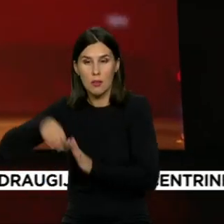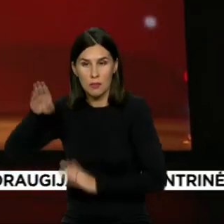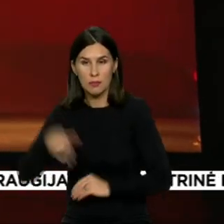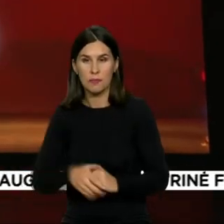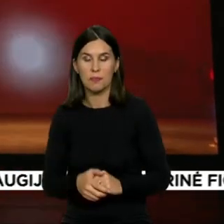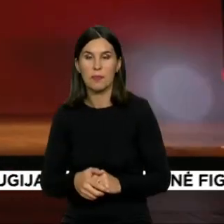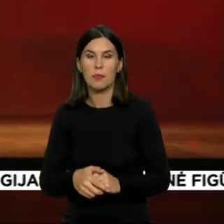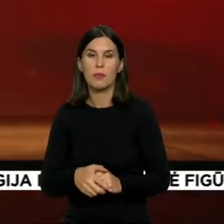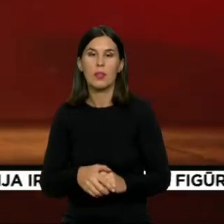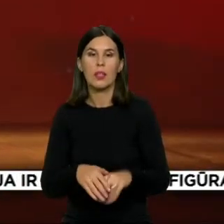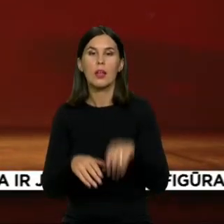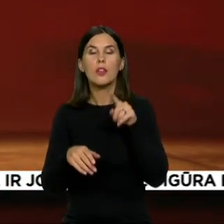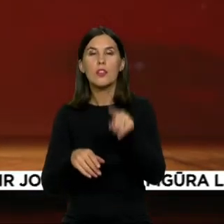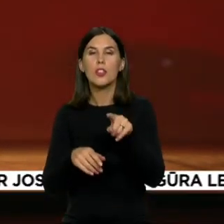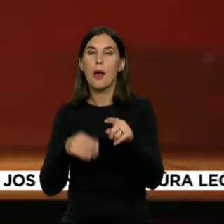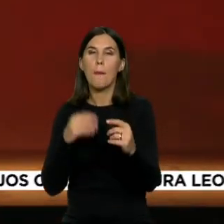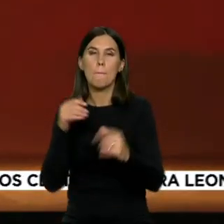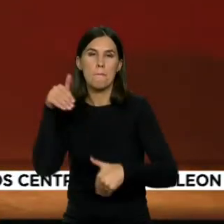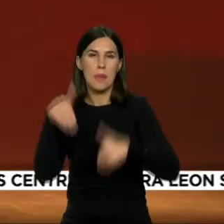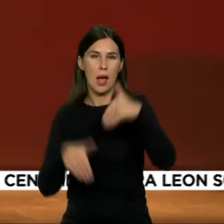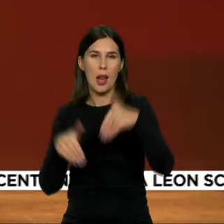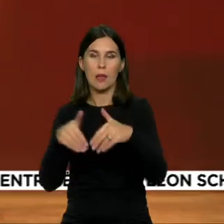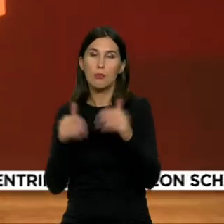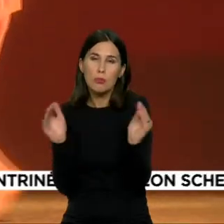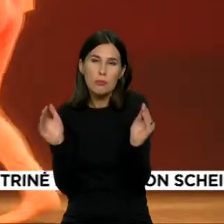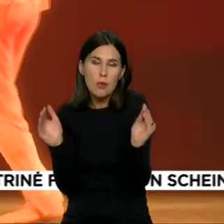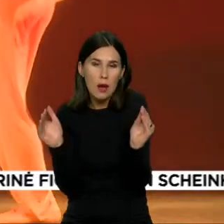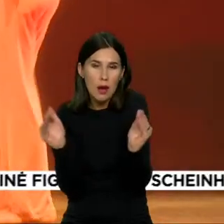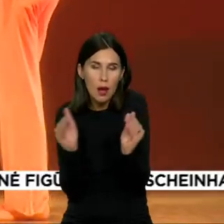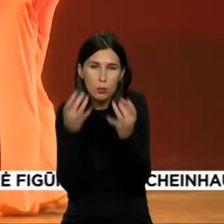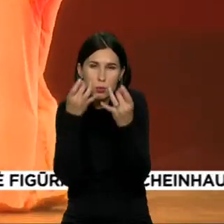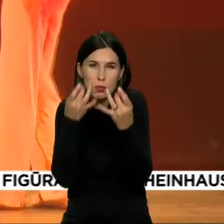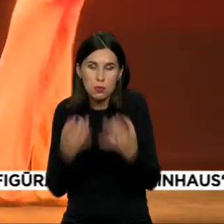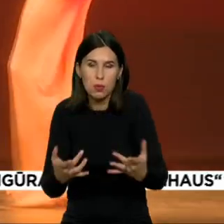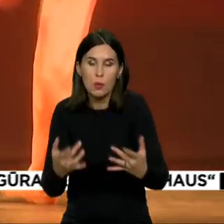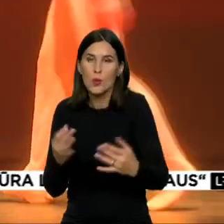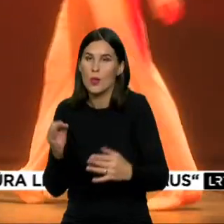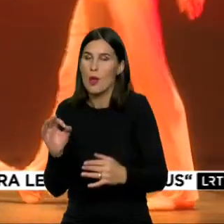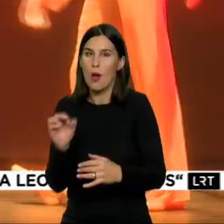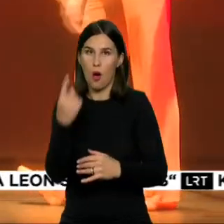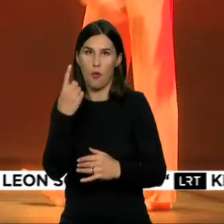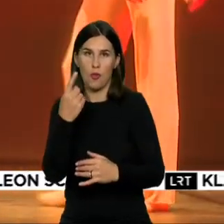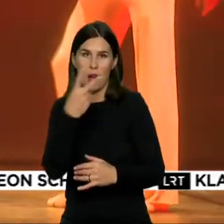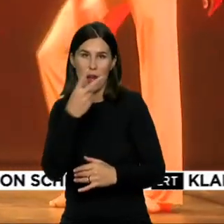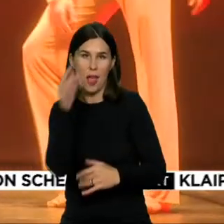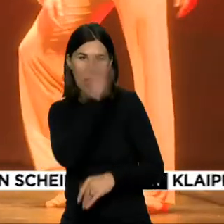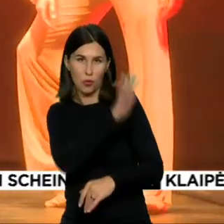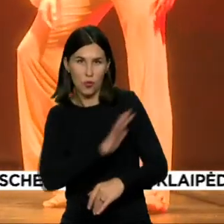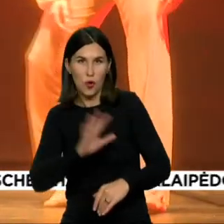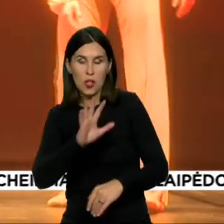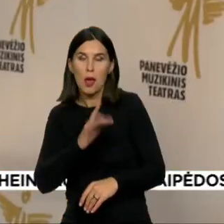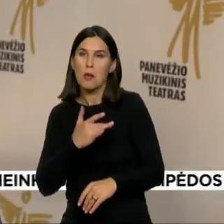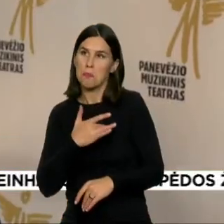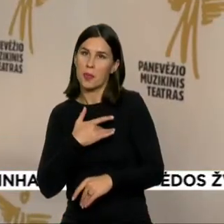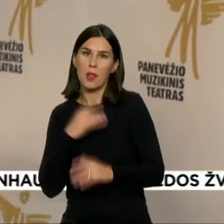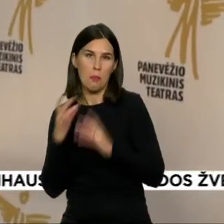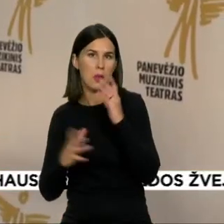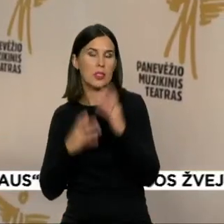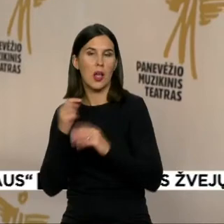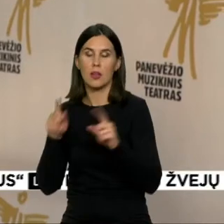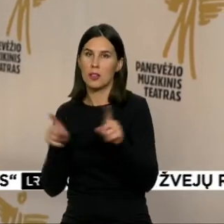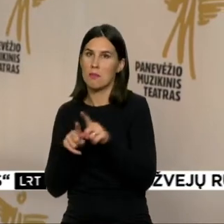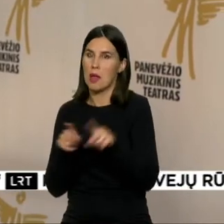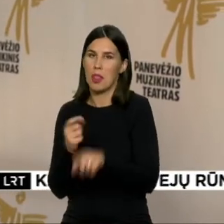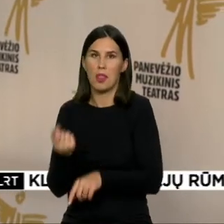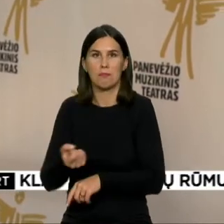tokios mažos sudėties baleto pastatymas turbūt bus vienintelis ne tik Lietuvoje, bet ir pasaulyje. Karmen visada